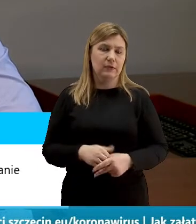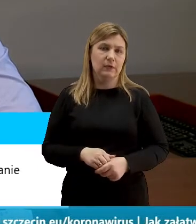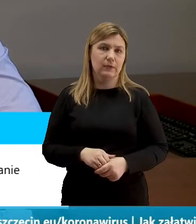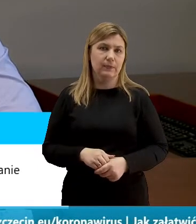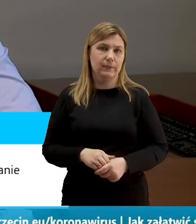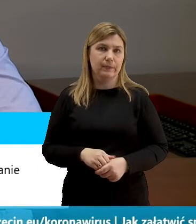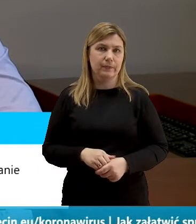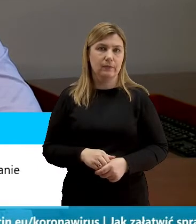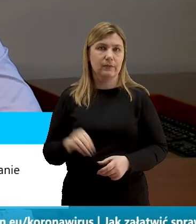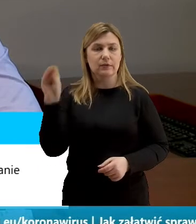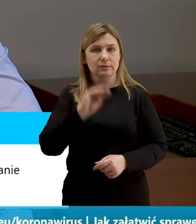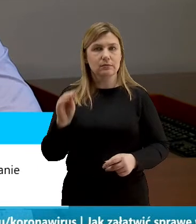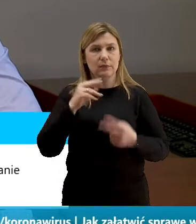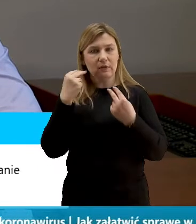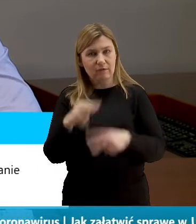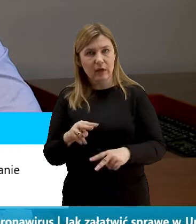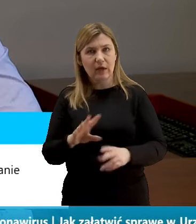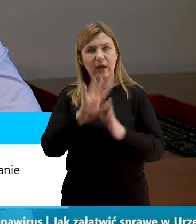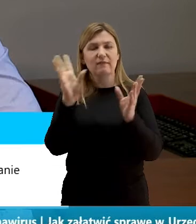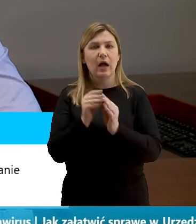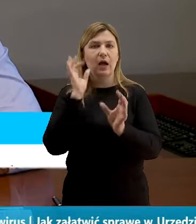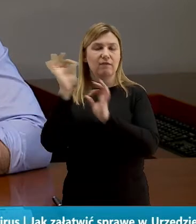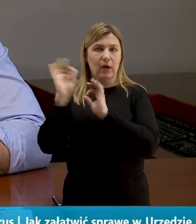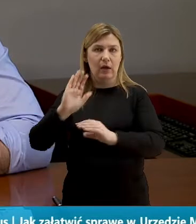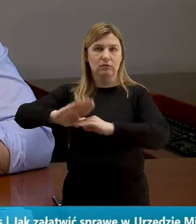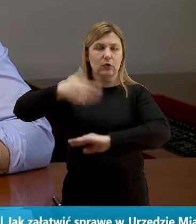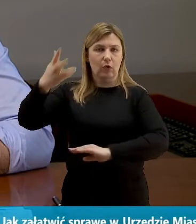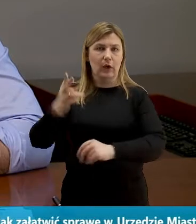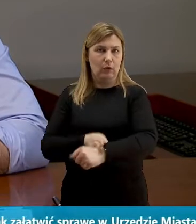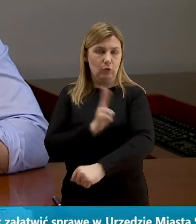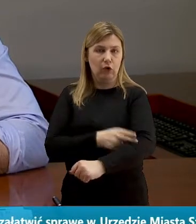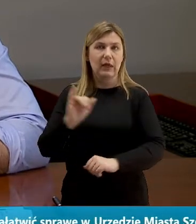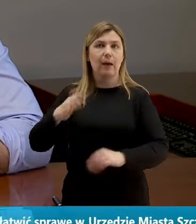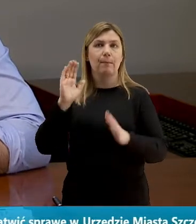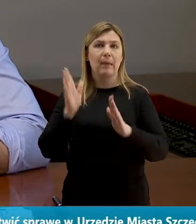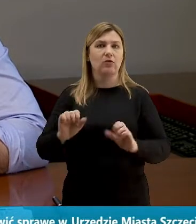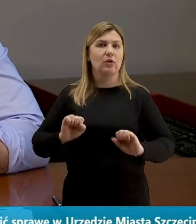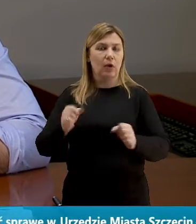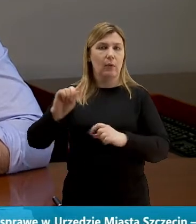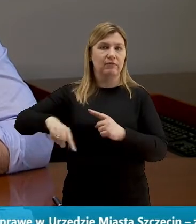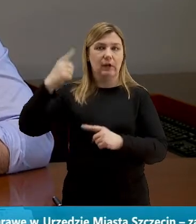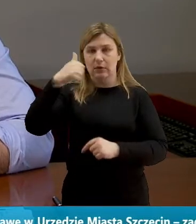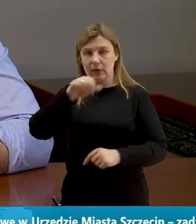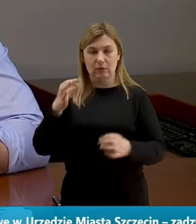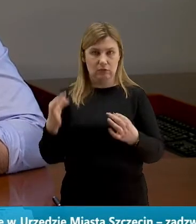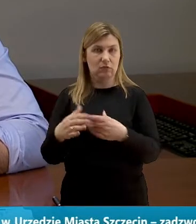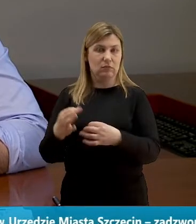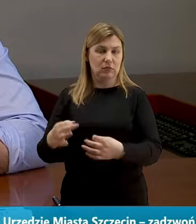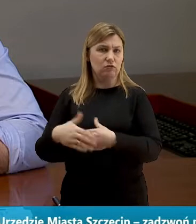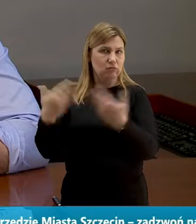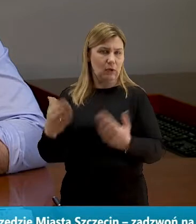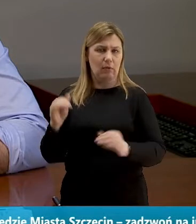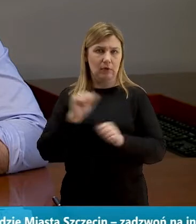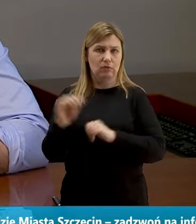jeszcze raz wracam wszelkie informacje na stronach urzędu co do działania w przyszłym tygodniu natomiast na dzień dzisiejszy to oczywiście jest możliwe